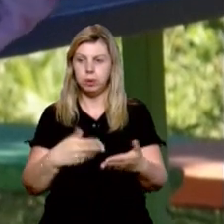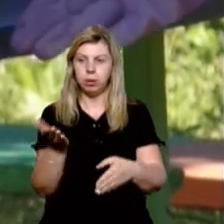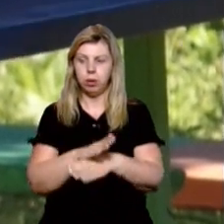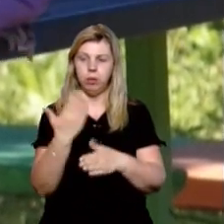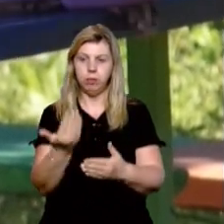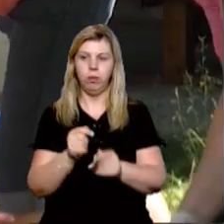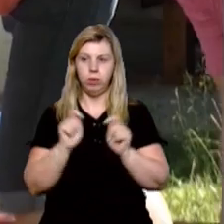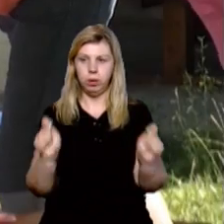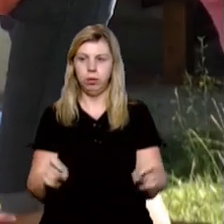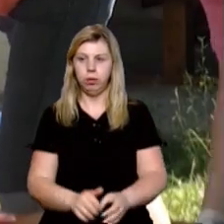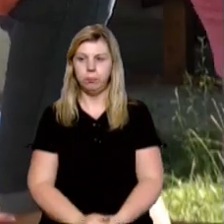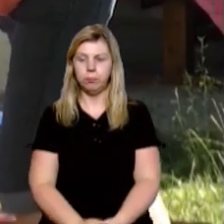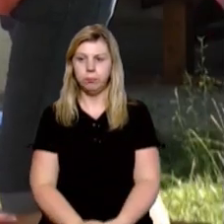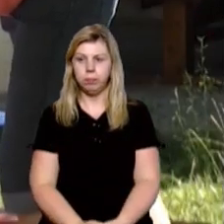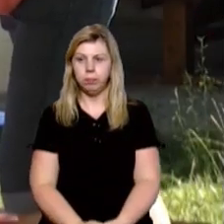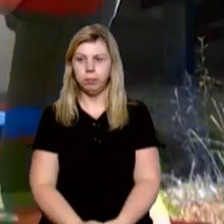їх відкриття.